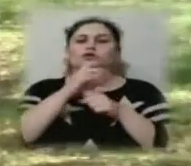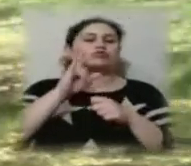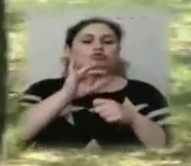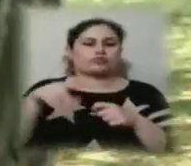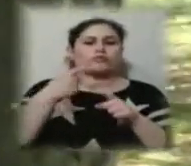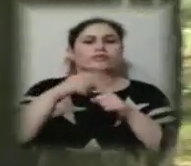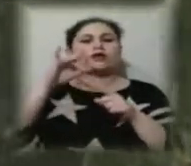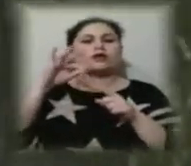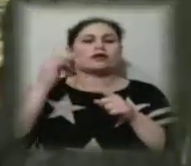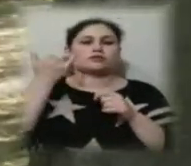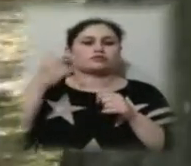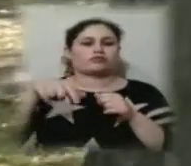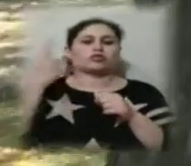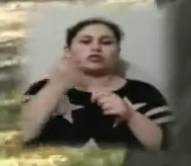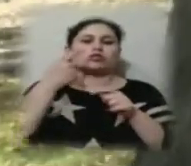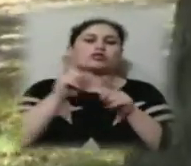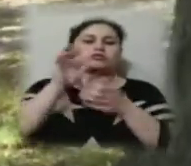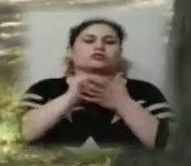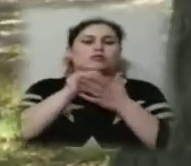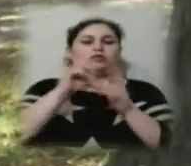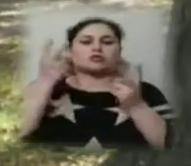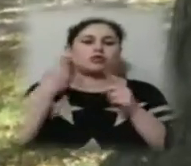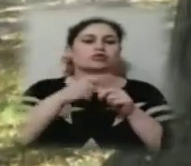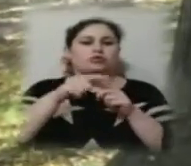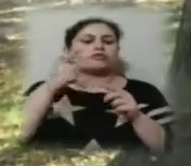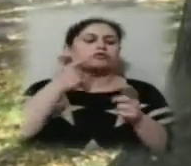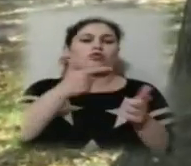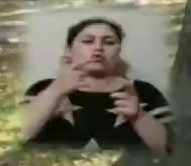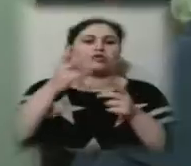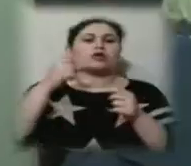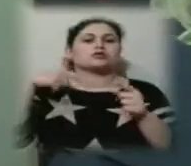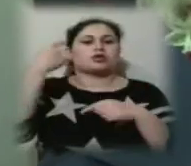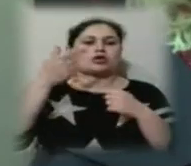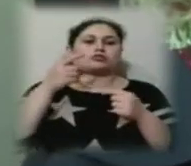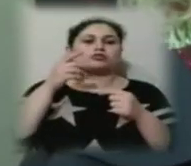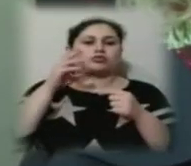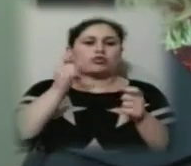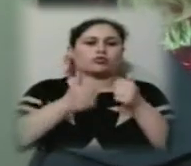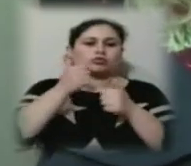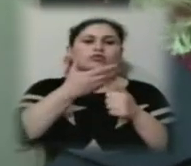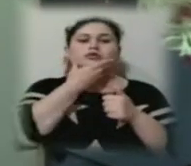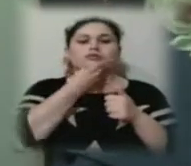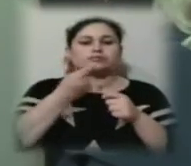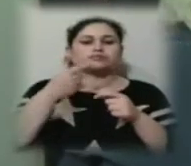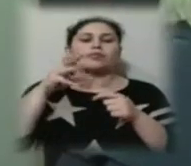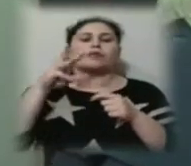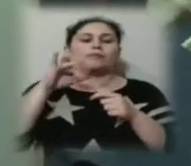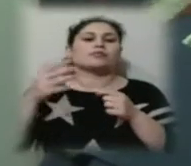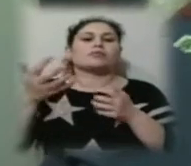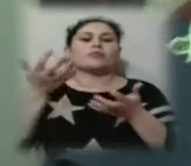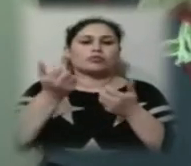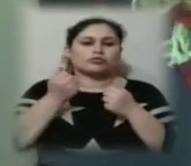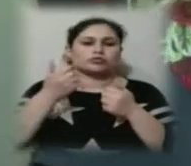танцями. Дівчинка говорить, що так вона готується до наступного конкурсу краси. Ми отримали запрошення до